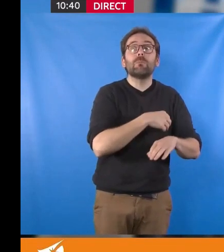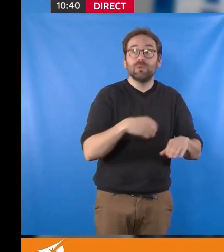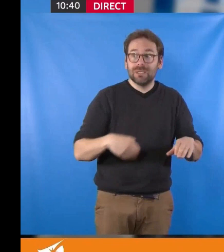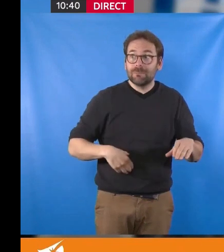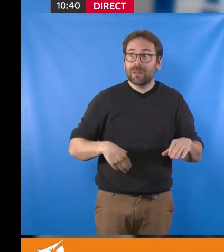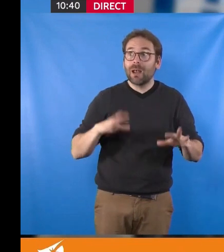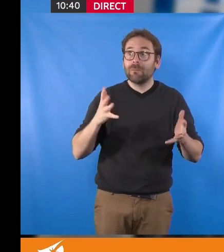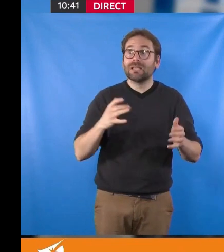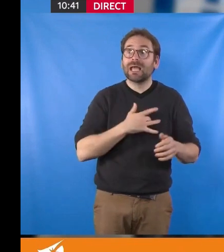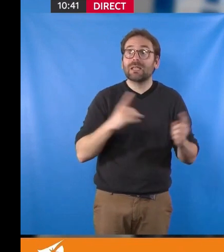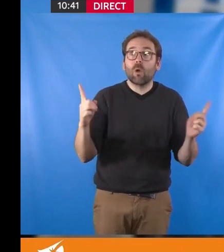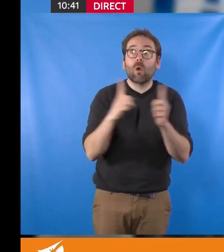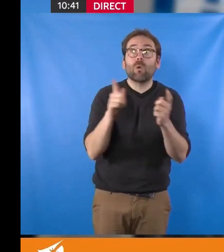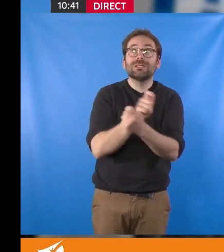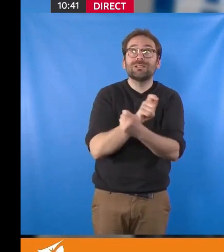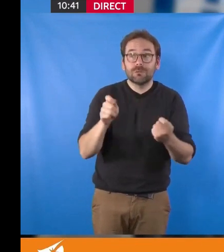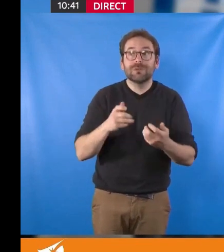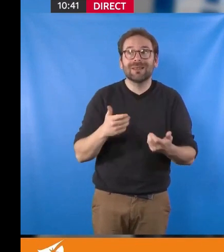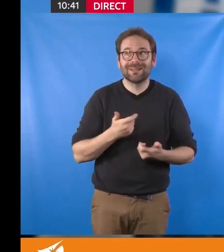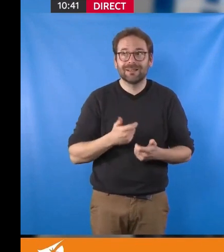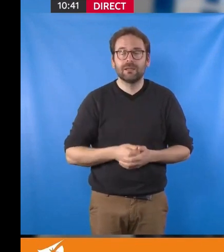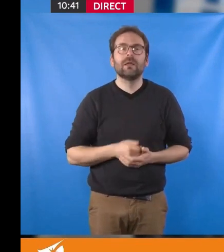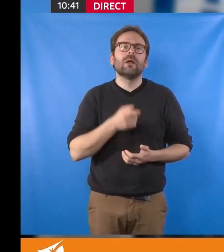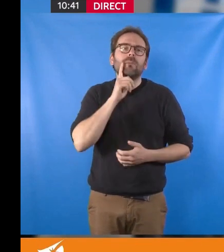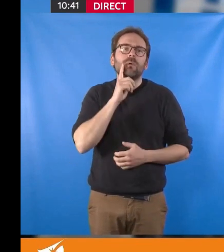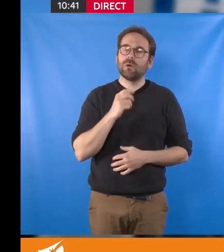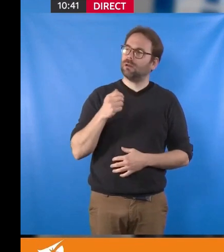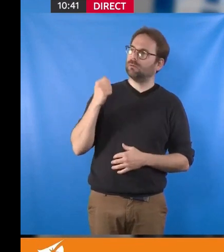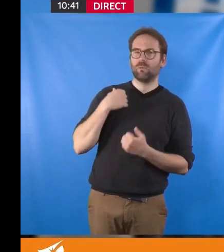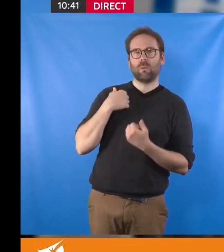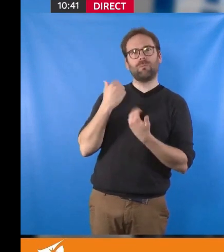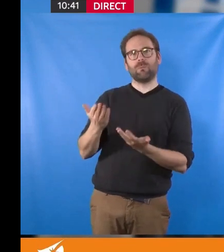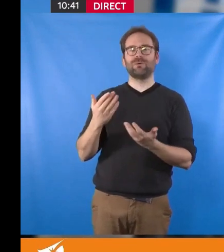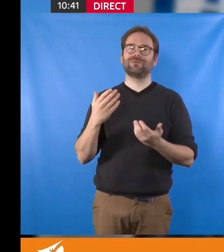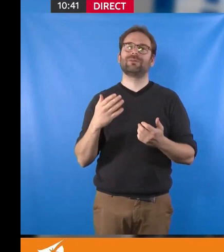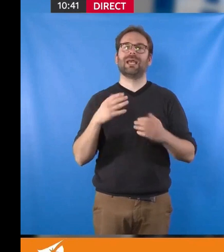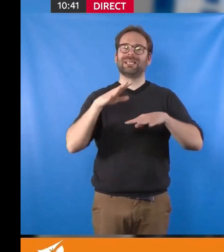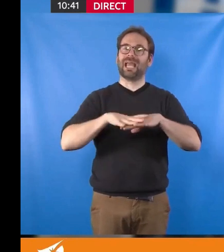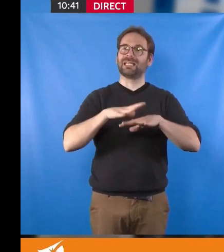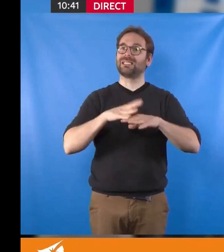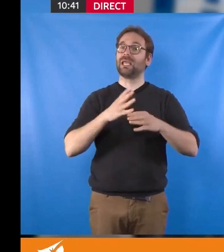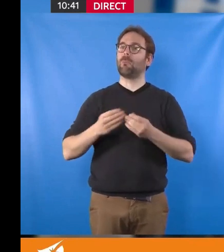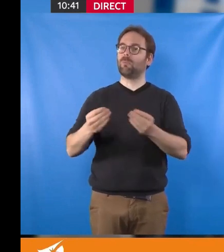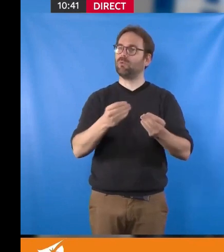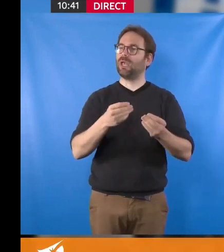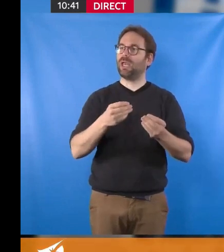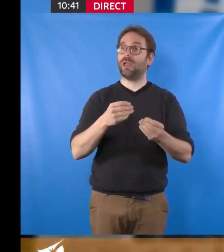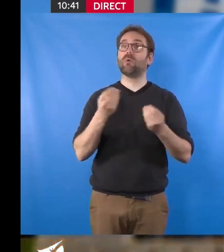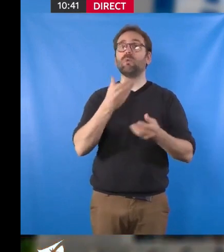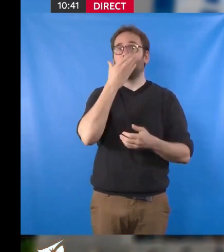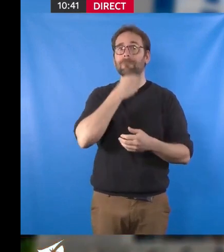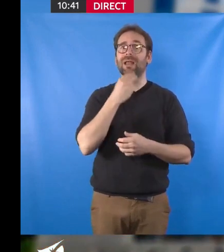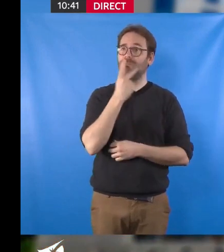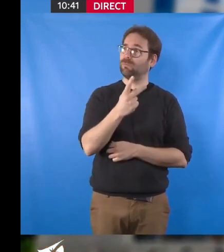pas soutenu la question de la création d'un jardin en plein cœur d'un quartier populaire à Bellevue,